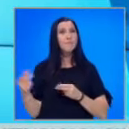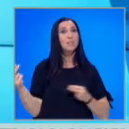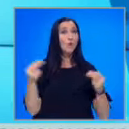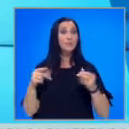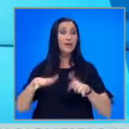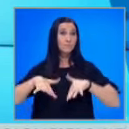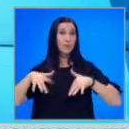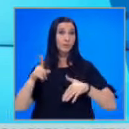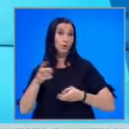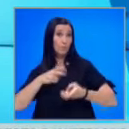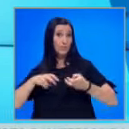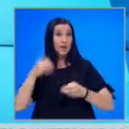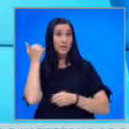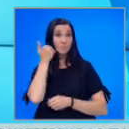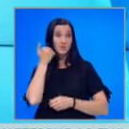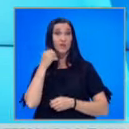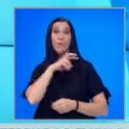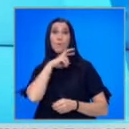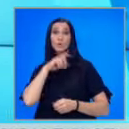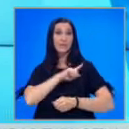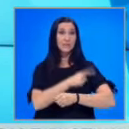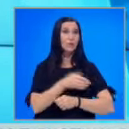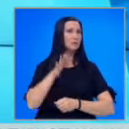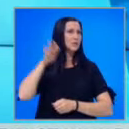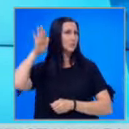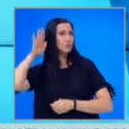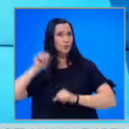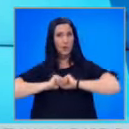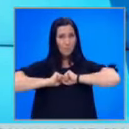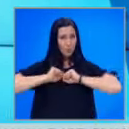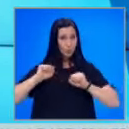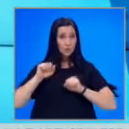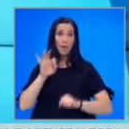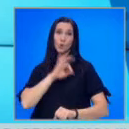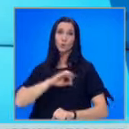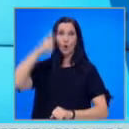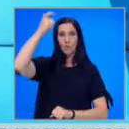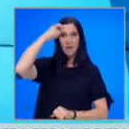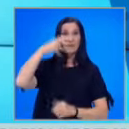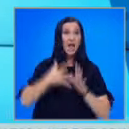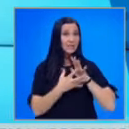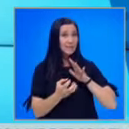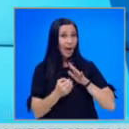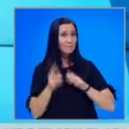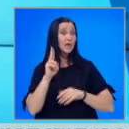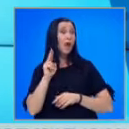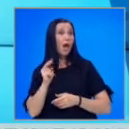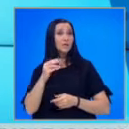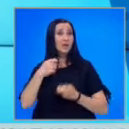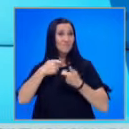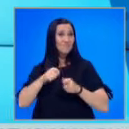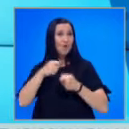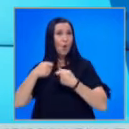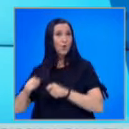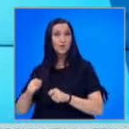парламента, която проверява употребата на полицейска сила и дали са подслушвани протестиращите, е получила от МВР записи как се унищожават СРС